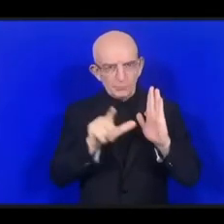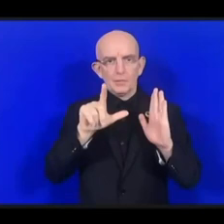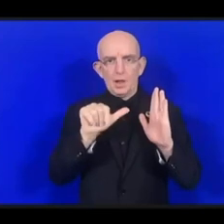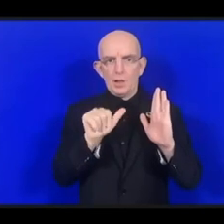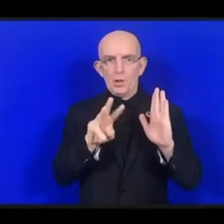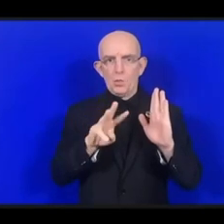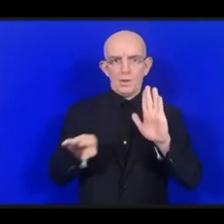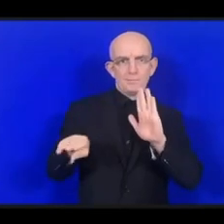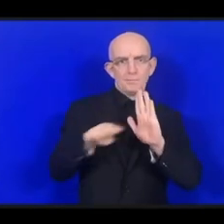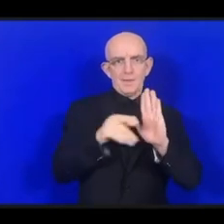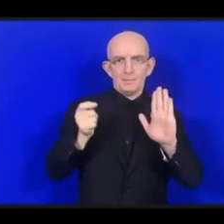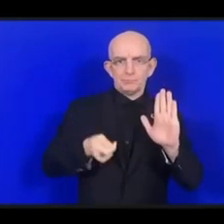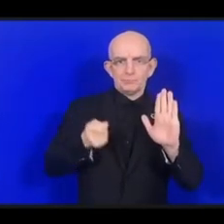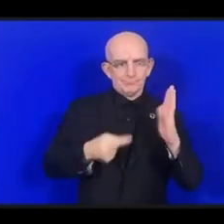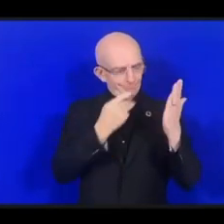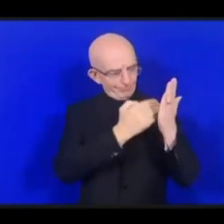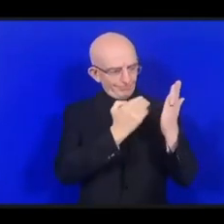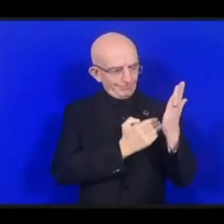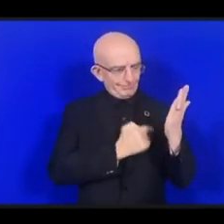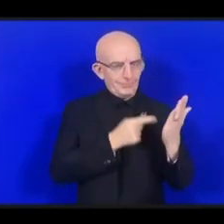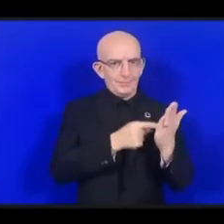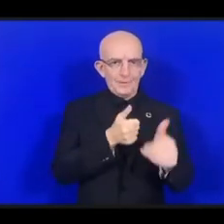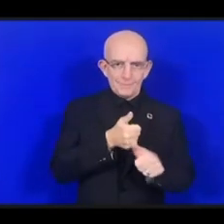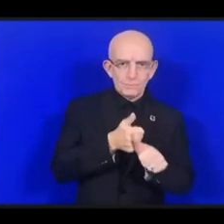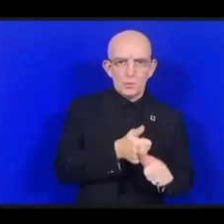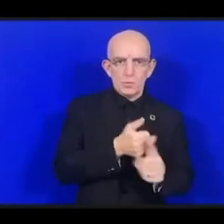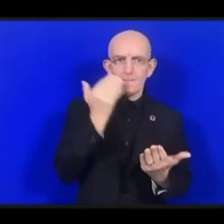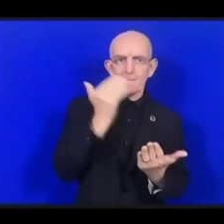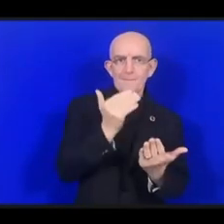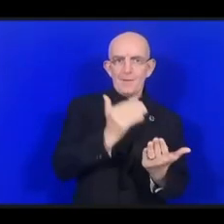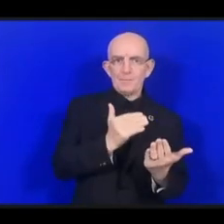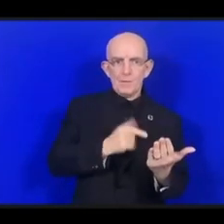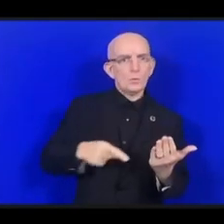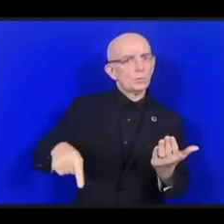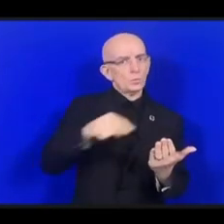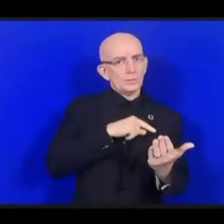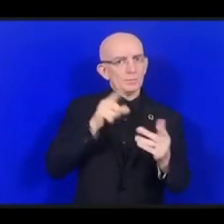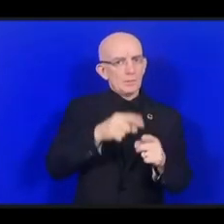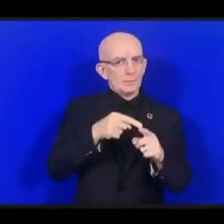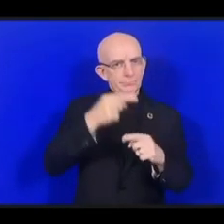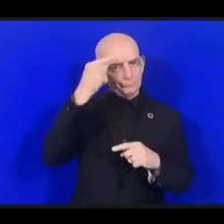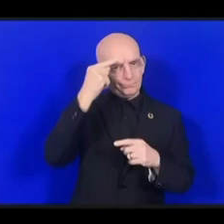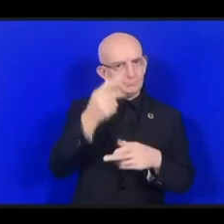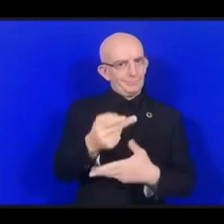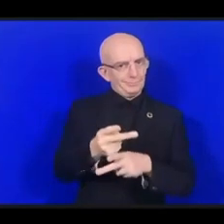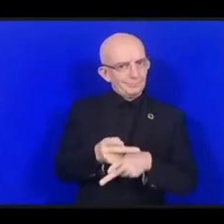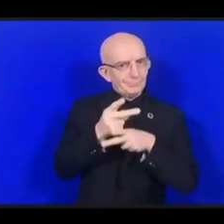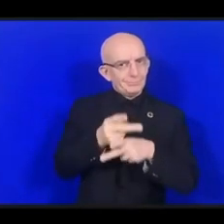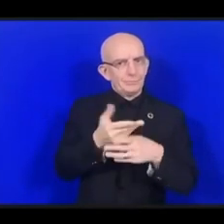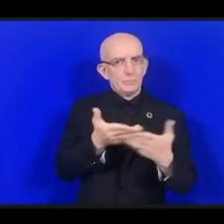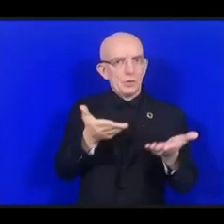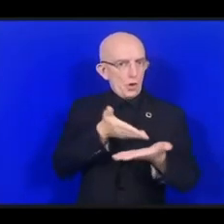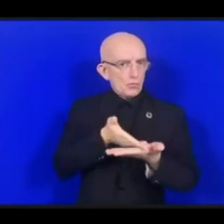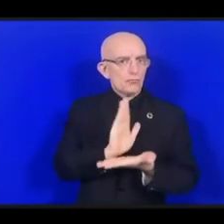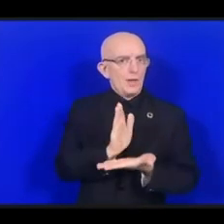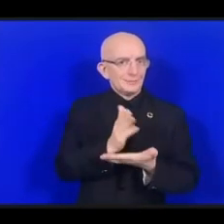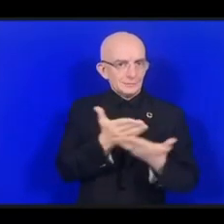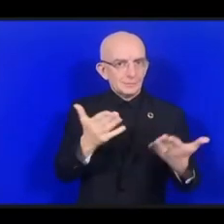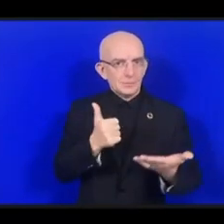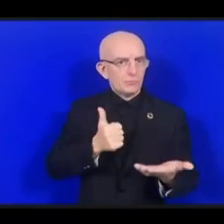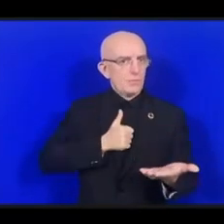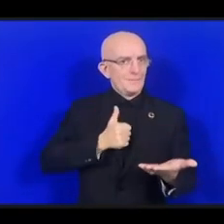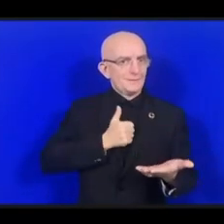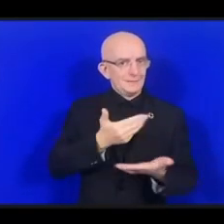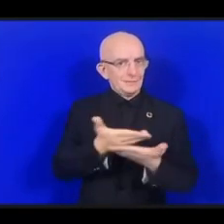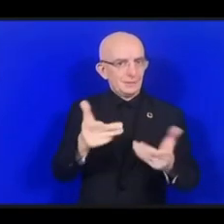личной жизни граждан, а также для обеспечения их безопасности. Да, мы должны знать о том, что есть обеспокоенность, связанная с